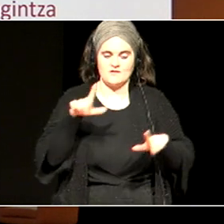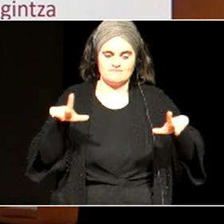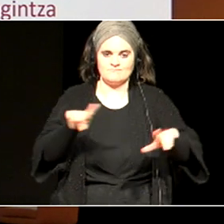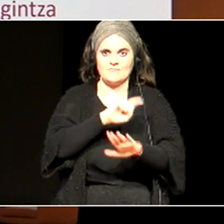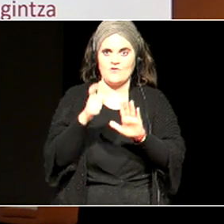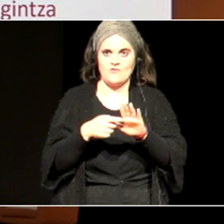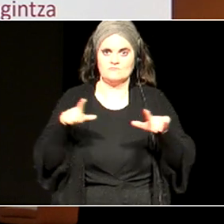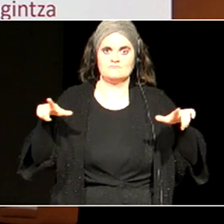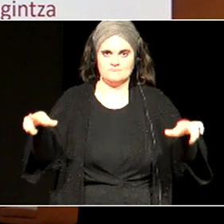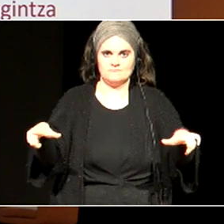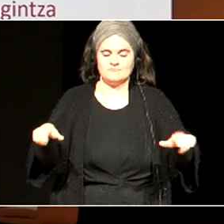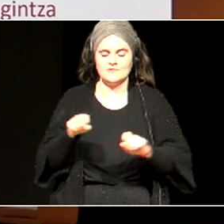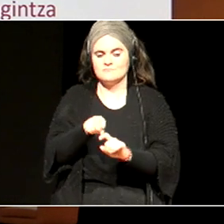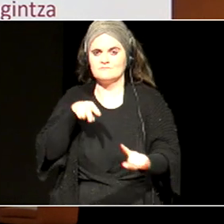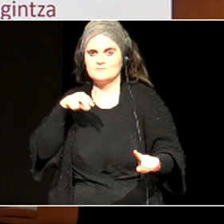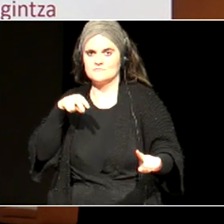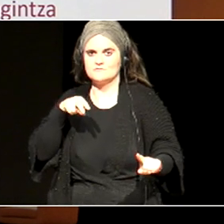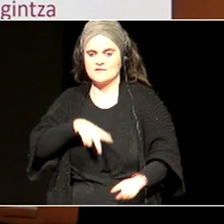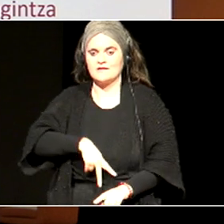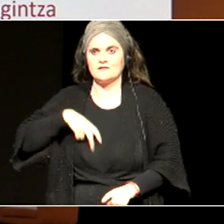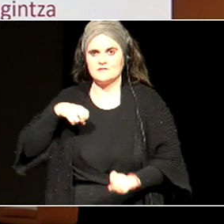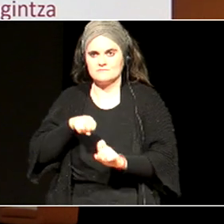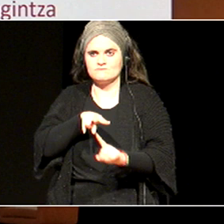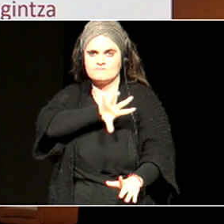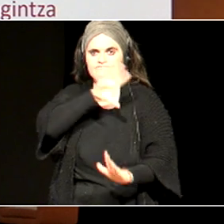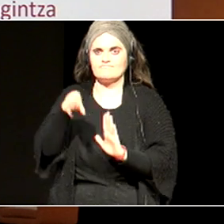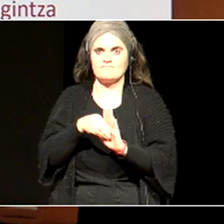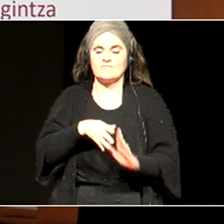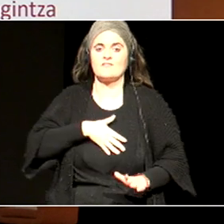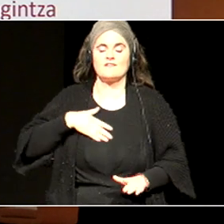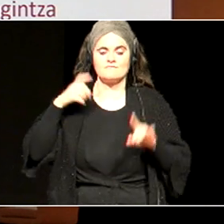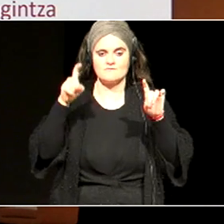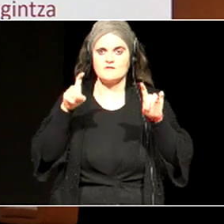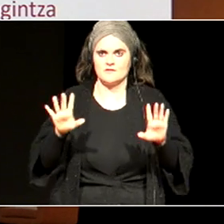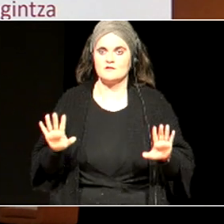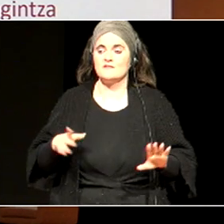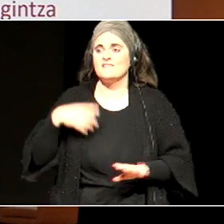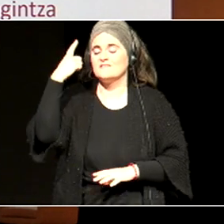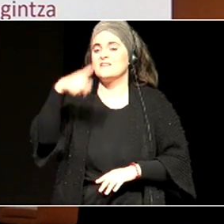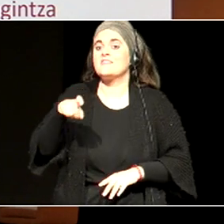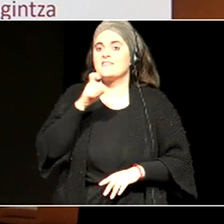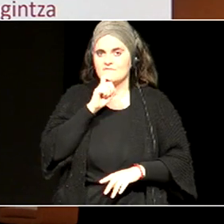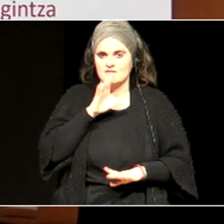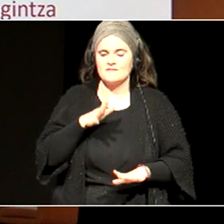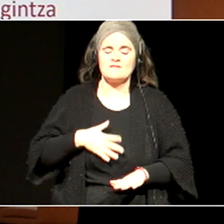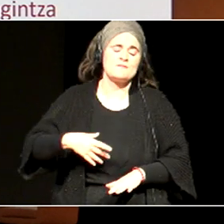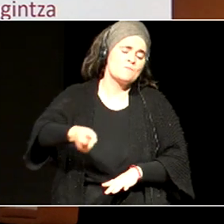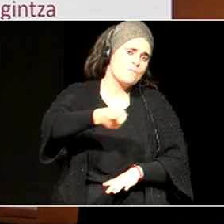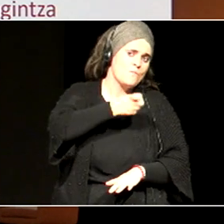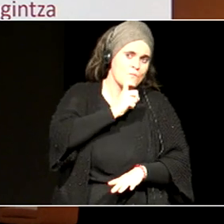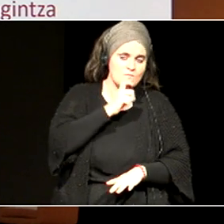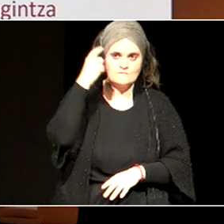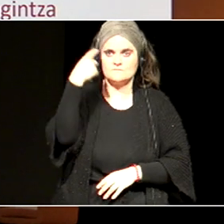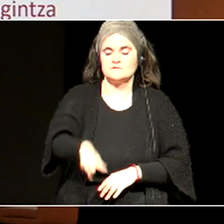holistikoarekin, arreta, eman behar diegu, ikaslei, saia da, oso, saia da. Eta hori, denon